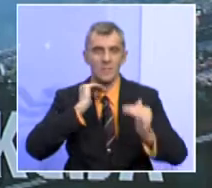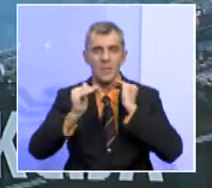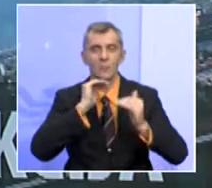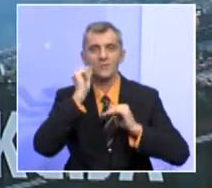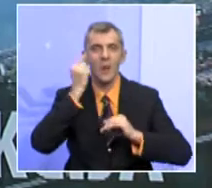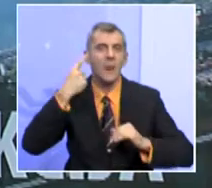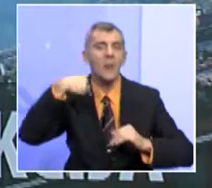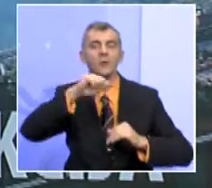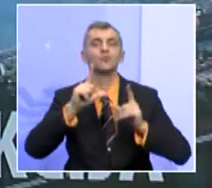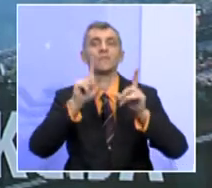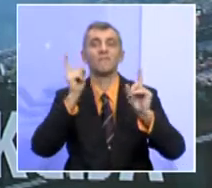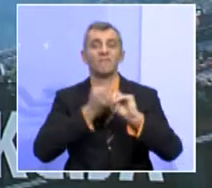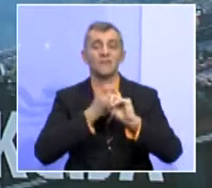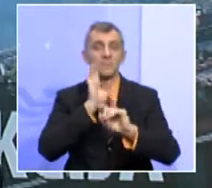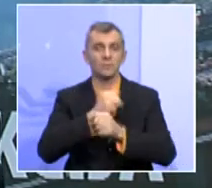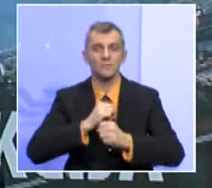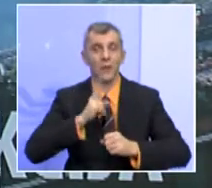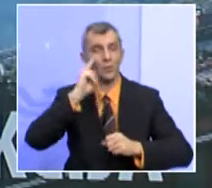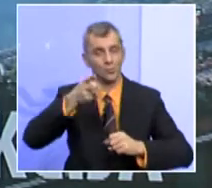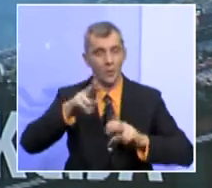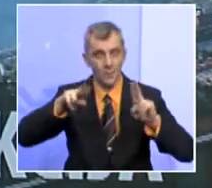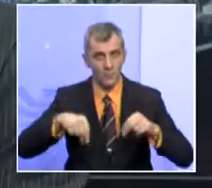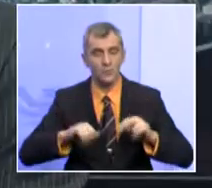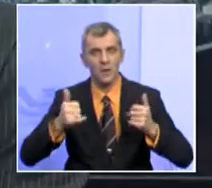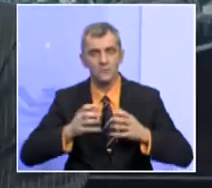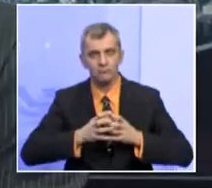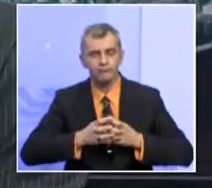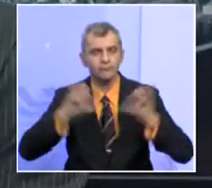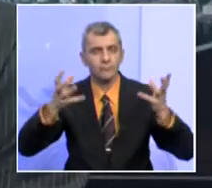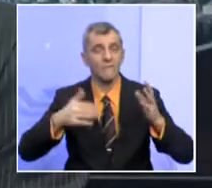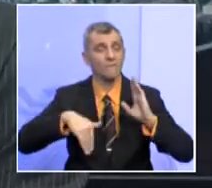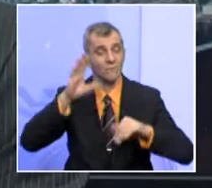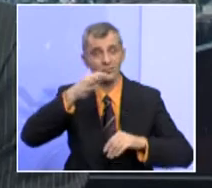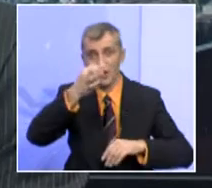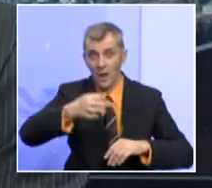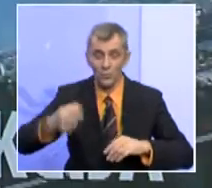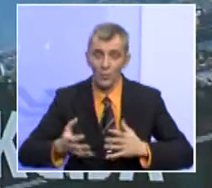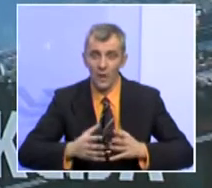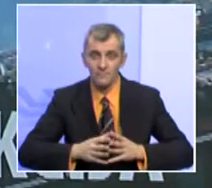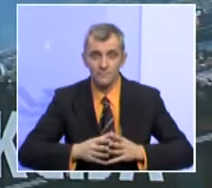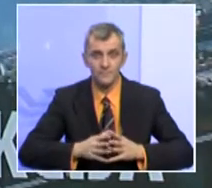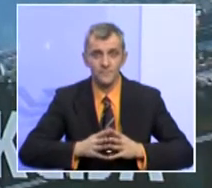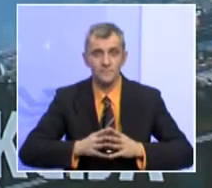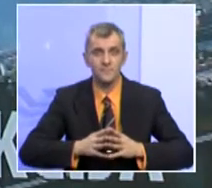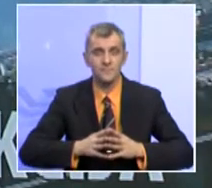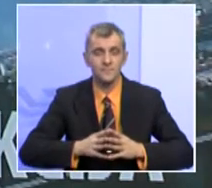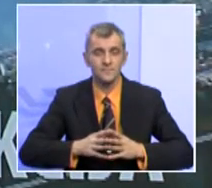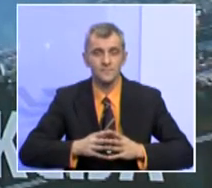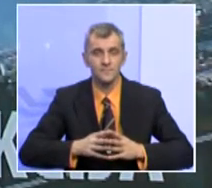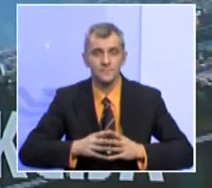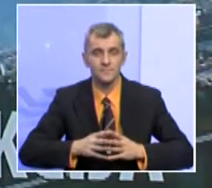naroda u Federaciji Bosne i Hercegovine. Druga varijanta jeste ukrupnjavanje županija ili kantona i